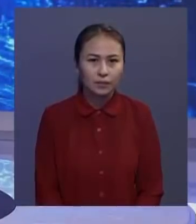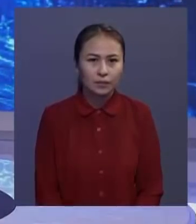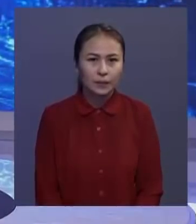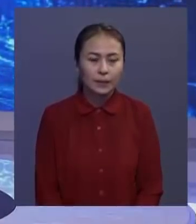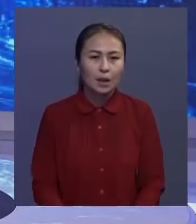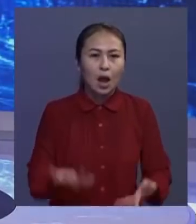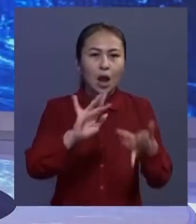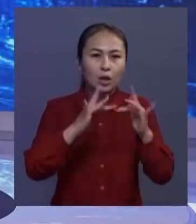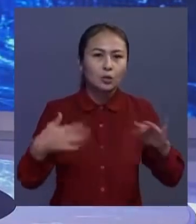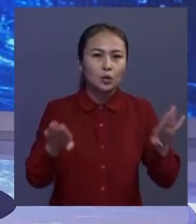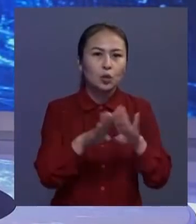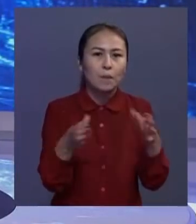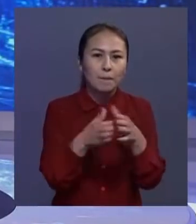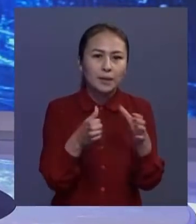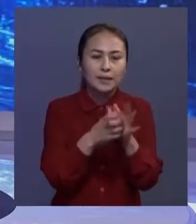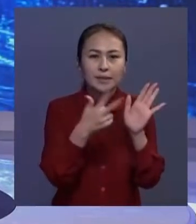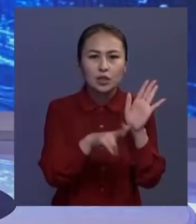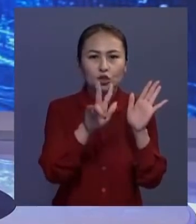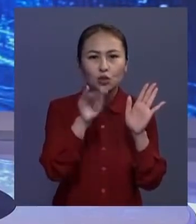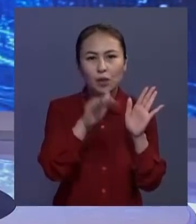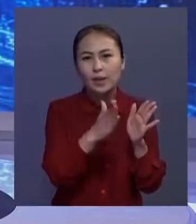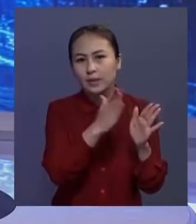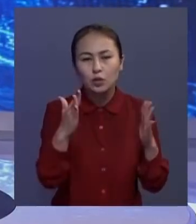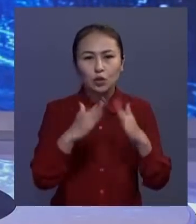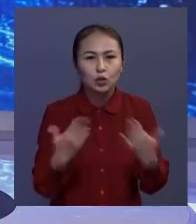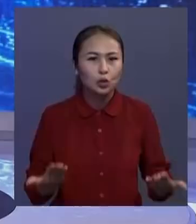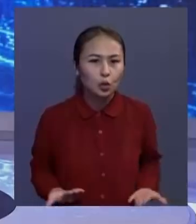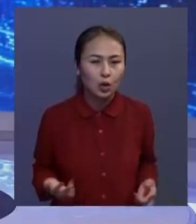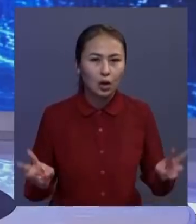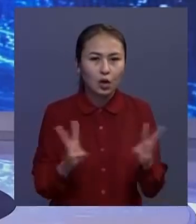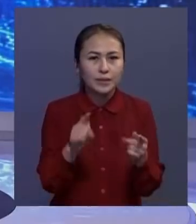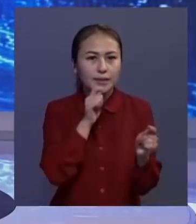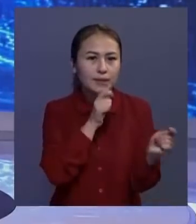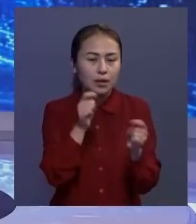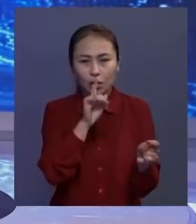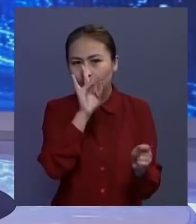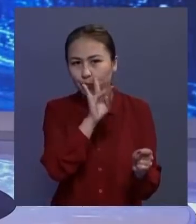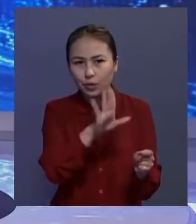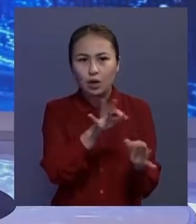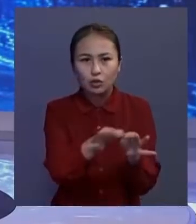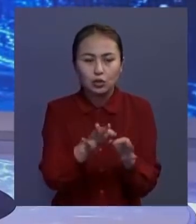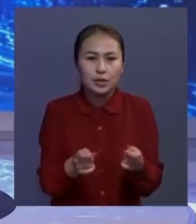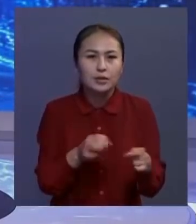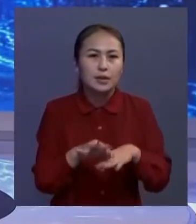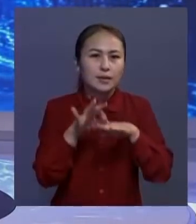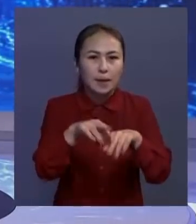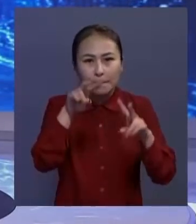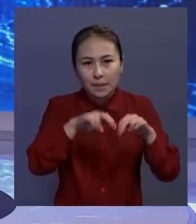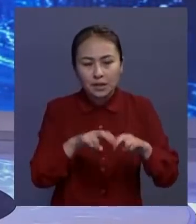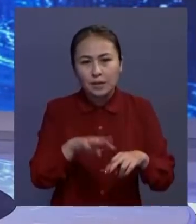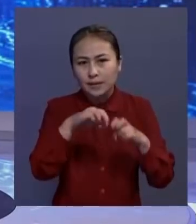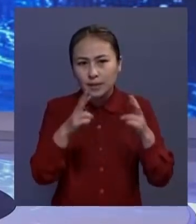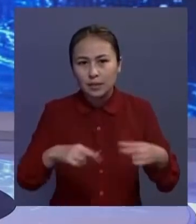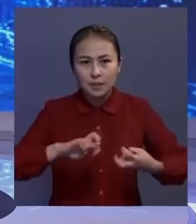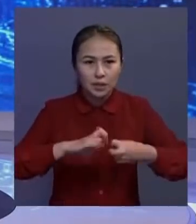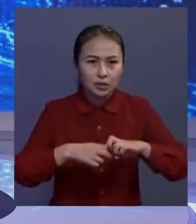Әлі өметтің әлжуаз топып аналаған 83 мүмінден астам тұрғын үйде өрт қауіпсіздігі ескерілмеген әр өңірде жүргізілген рейттен соң бір ғатарыны